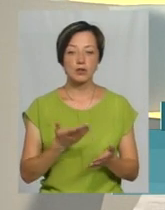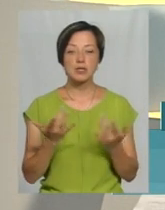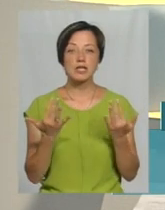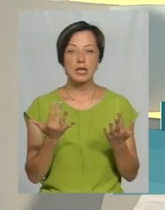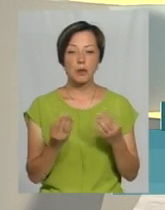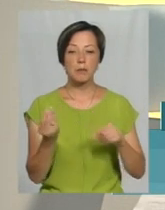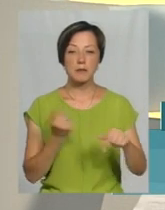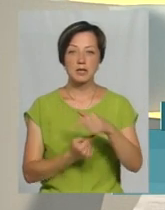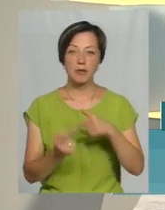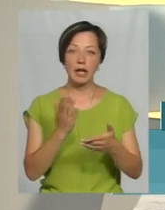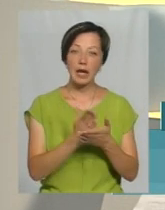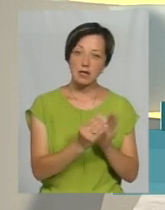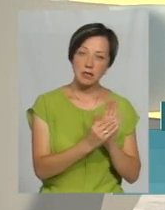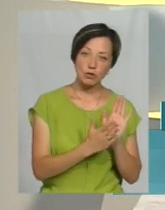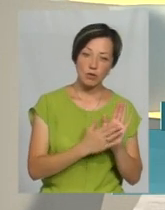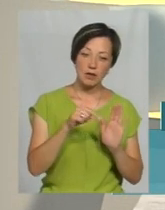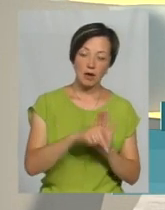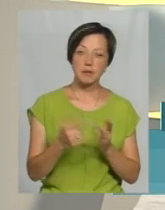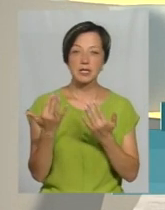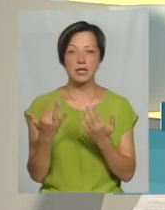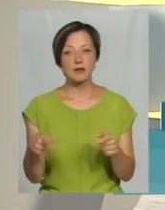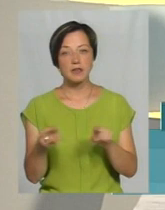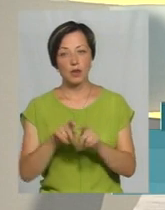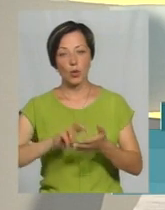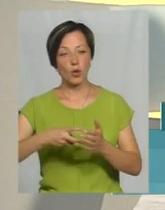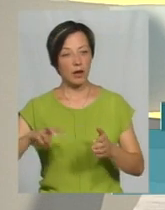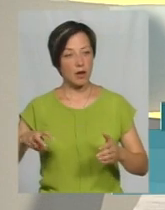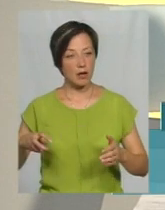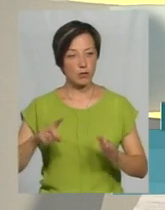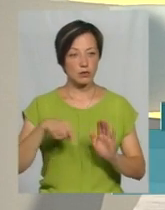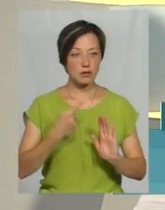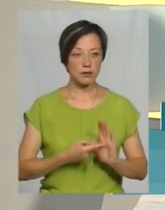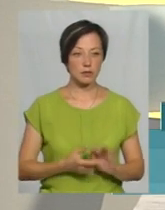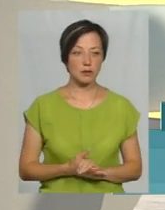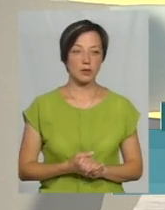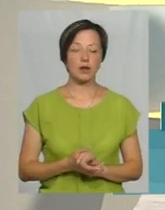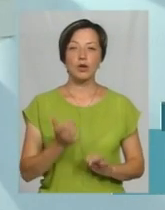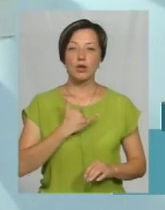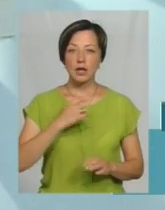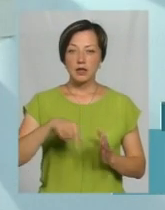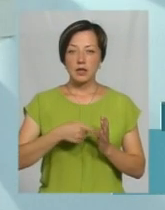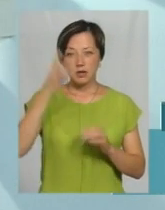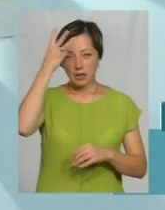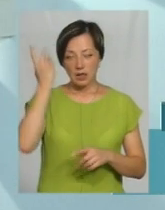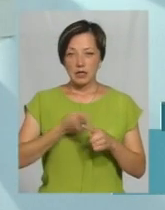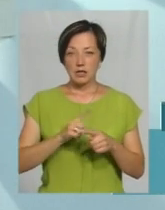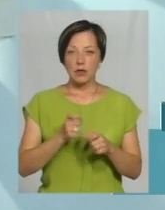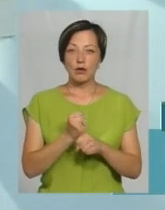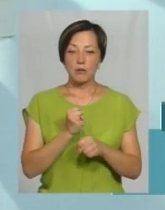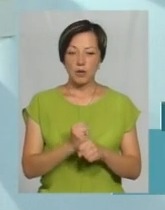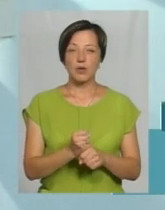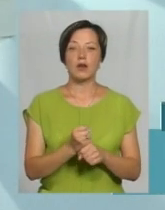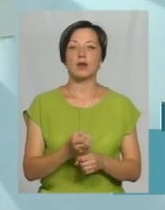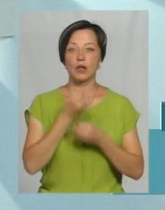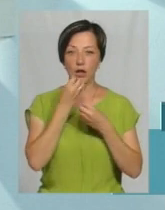скільки підприємців є зареєстрованих там, а скільки все ж таки ухиляються? У нас в місті Хмельницькому ця робота поставлена на належному